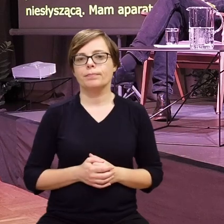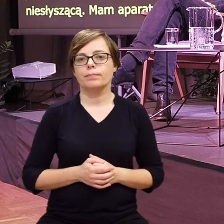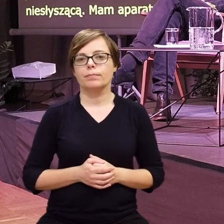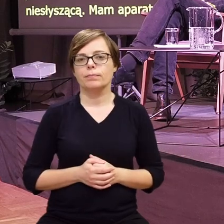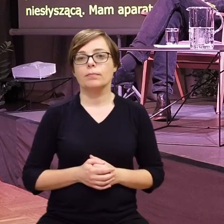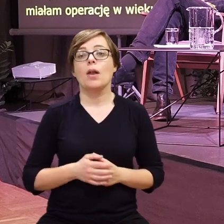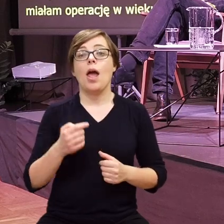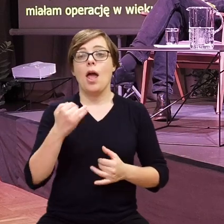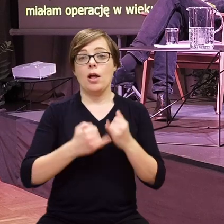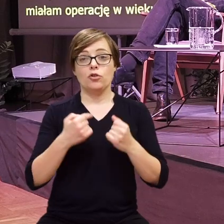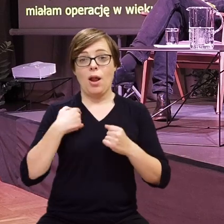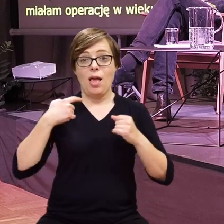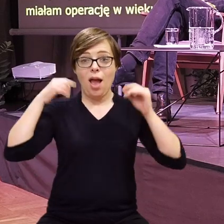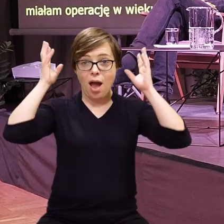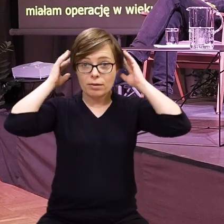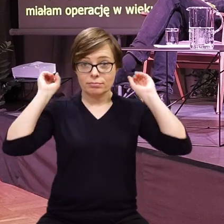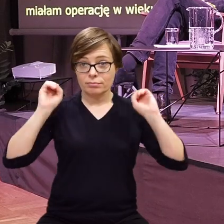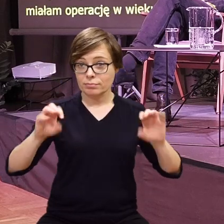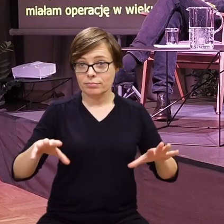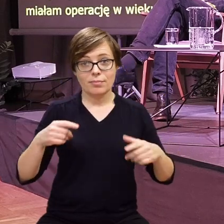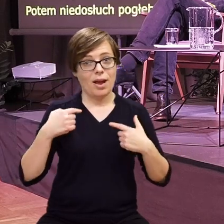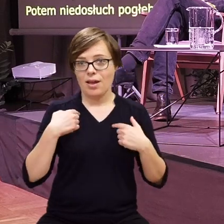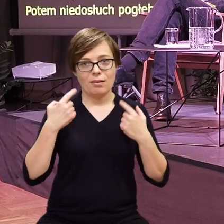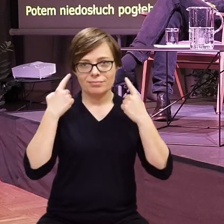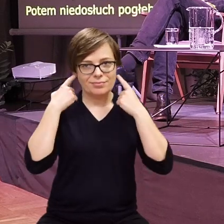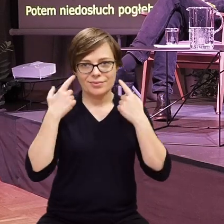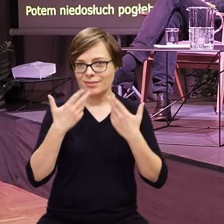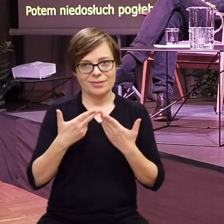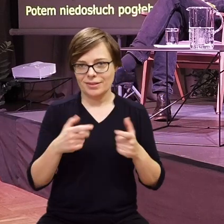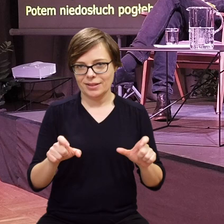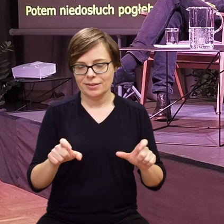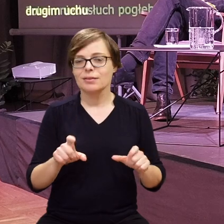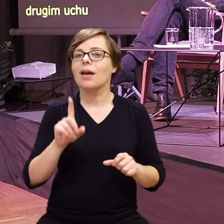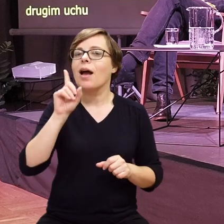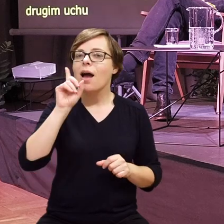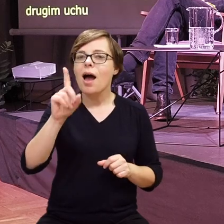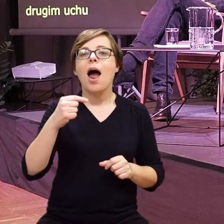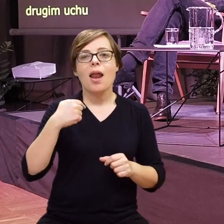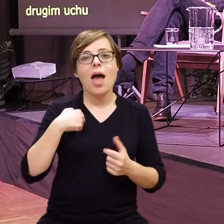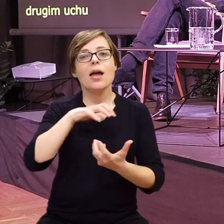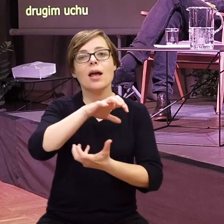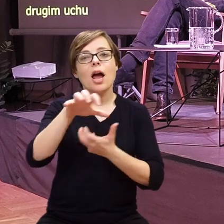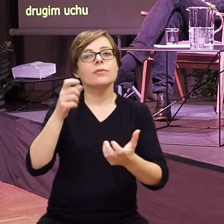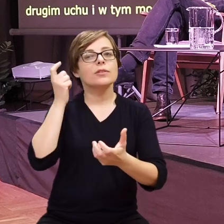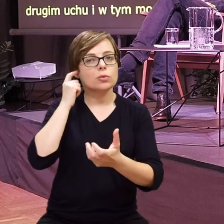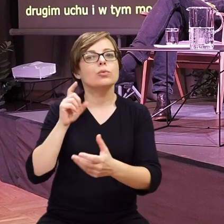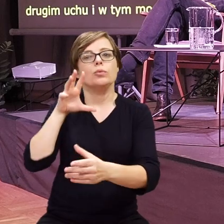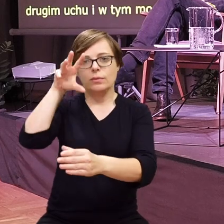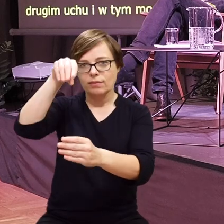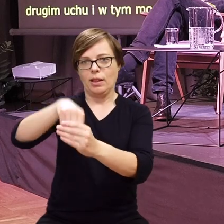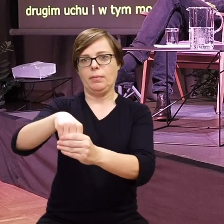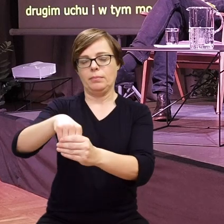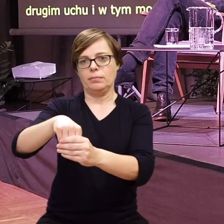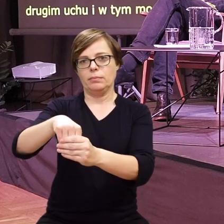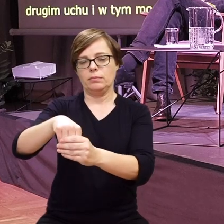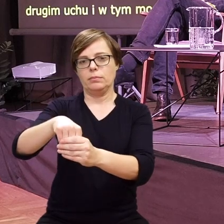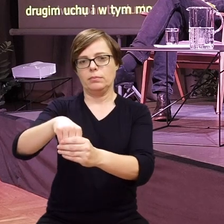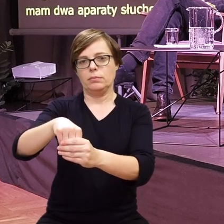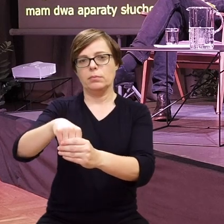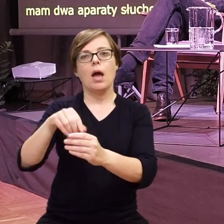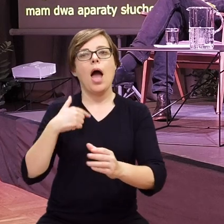Jak zdejmę je, to nic nie słyszę, ale jestem w tym świecie słyszących, jakby